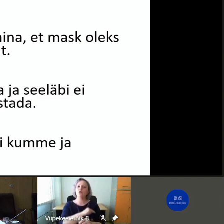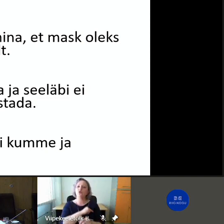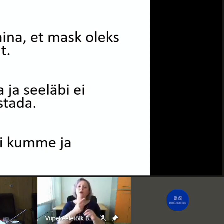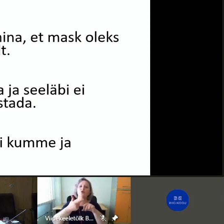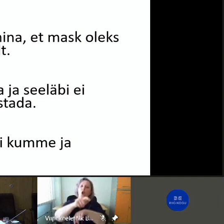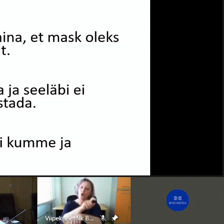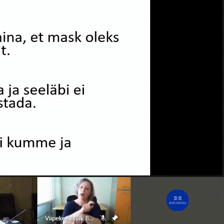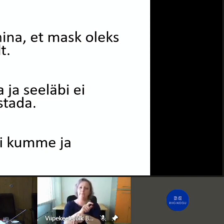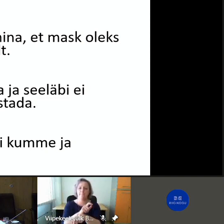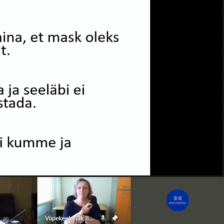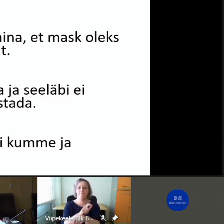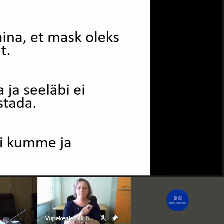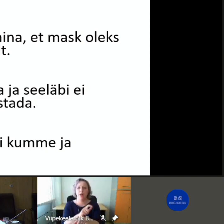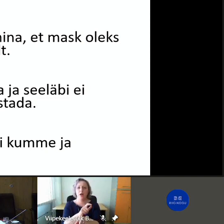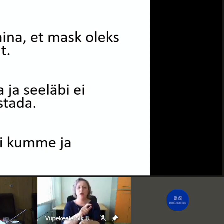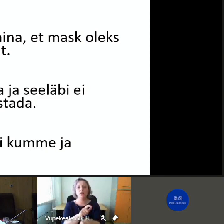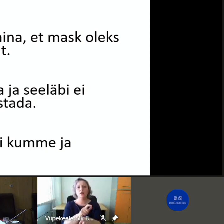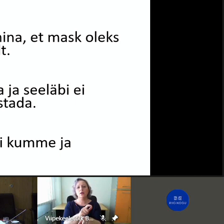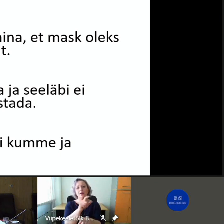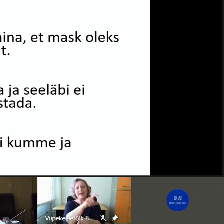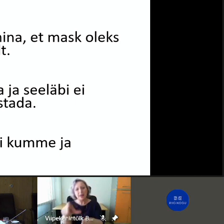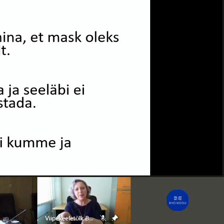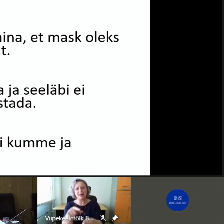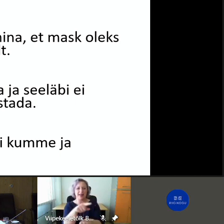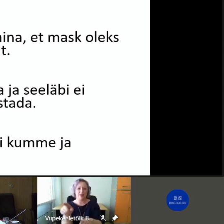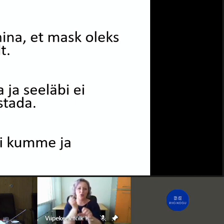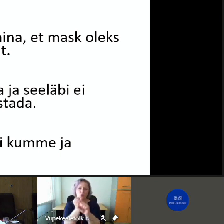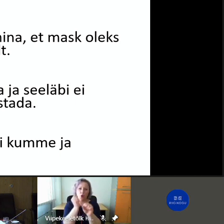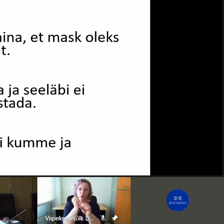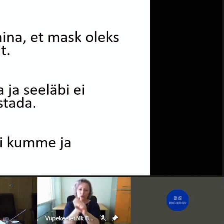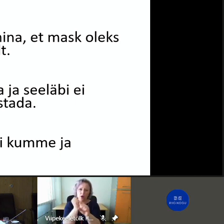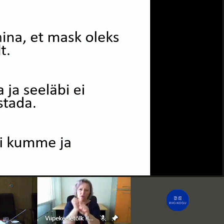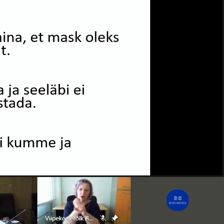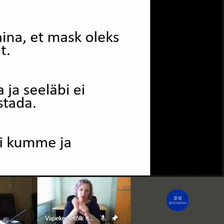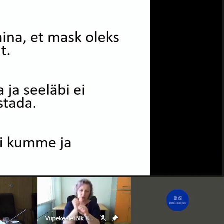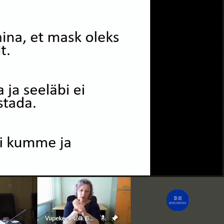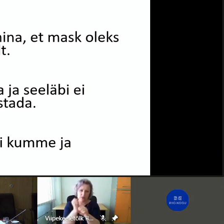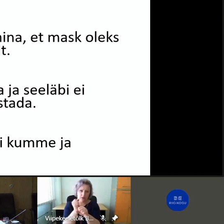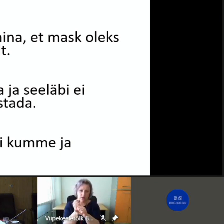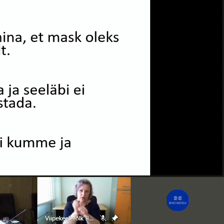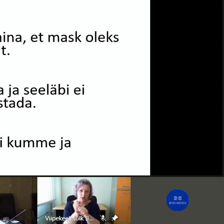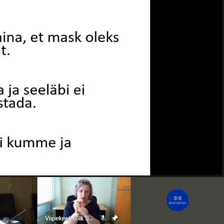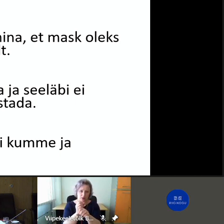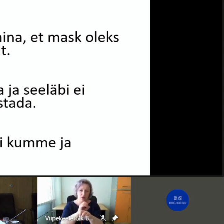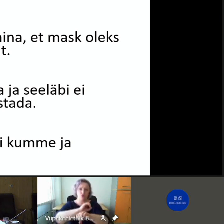inimesed, kes töötavad või viibivad kõrgendatud COVID-19